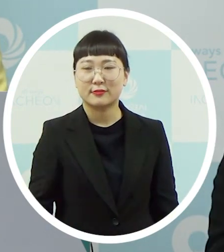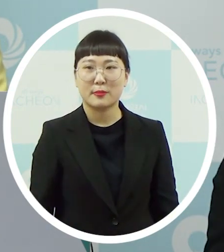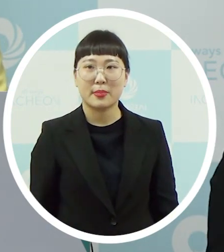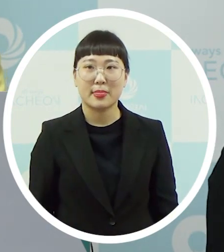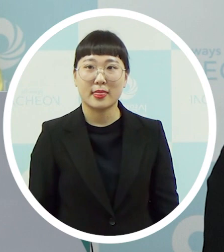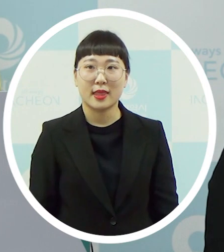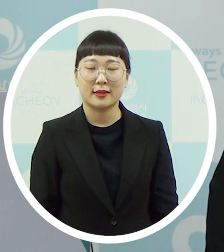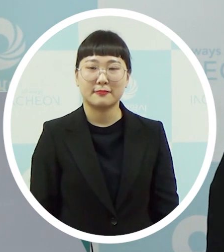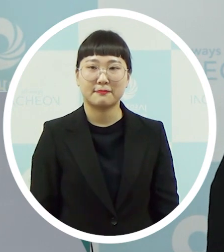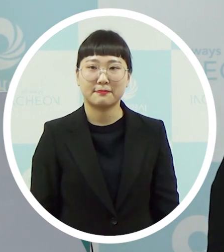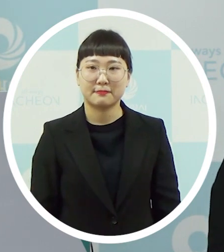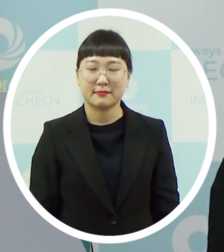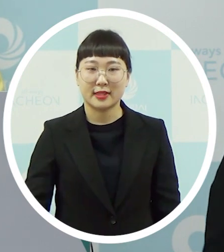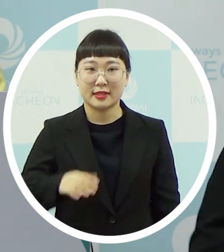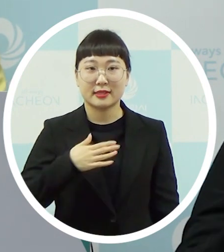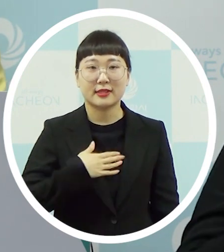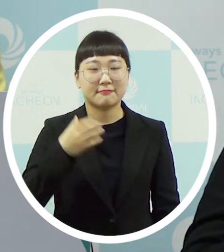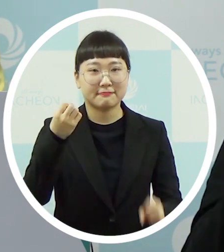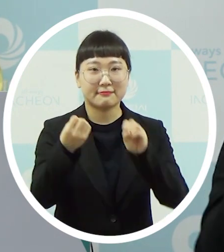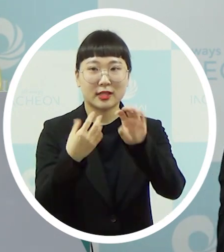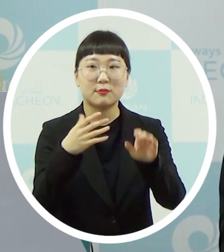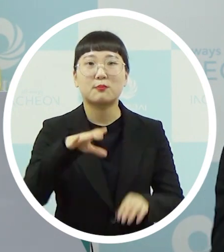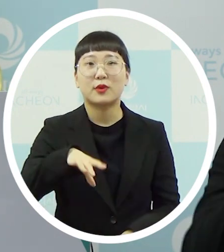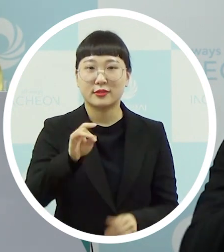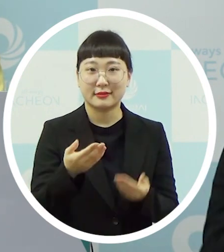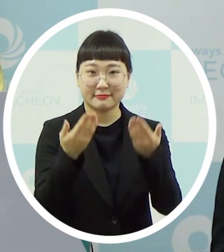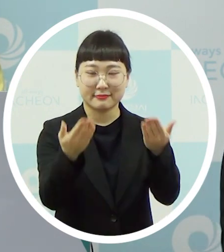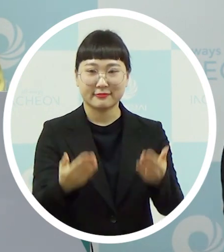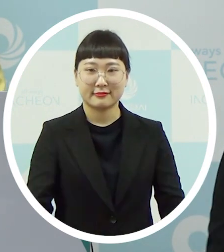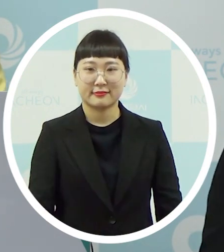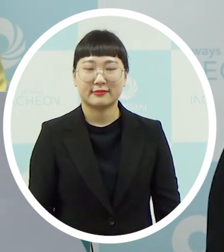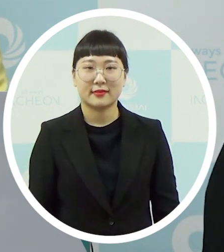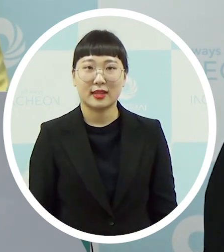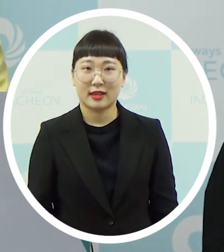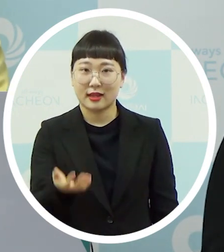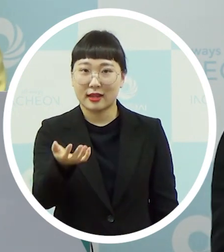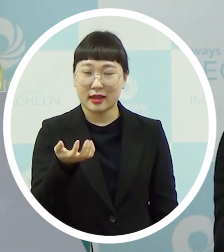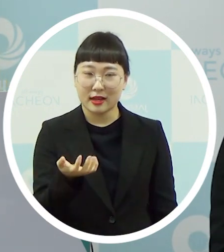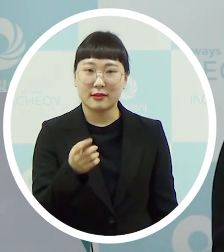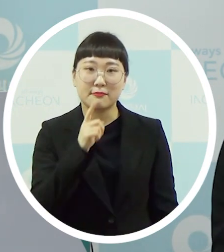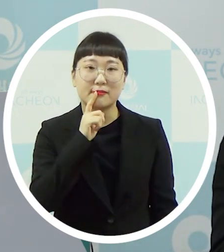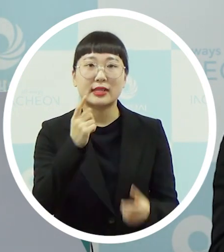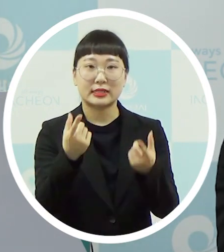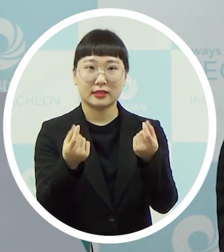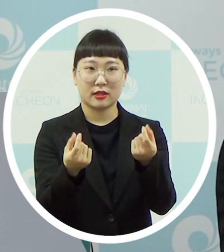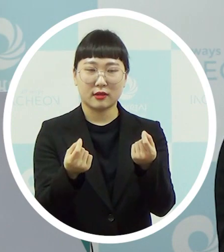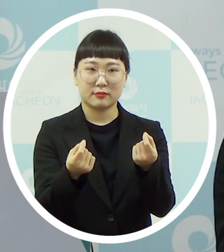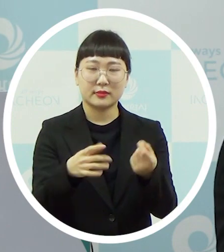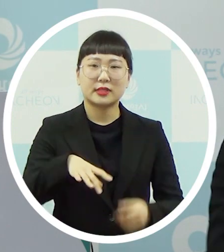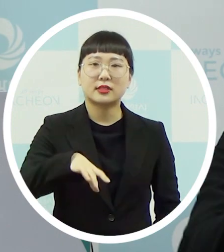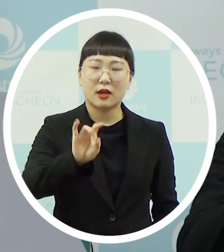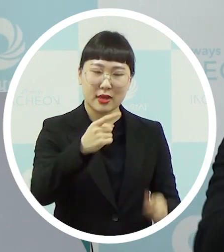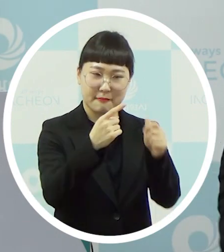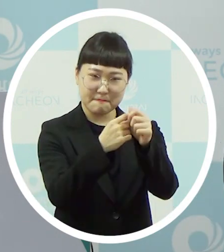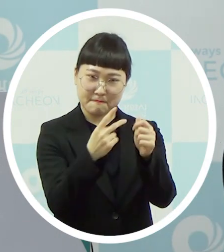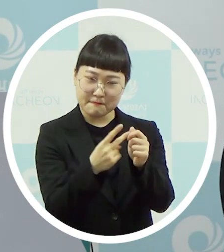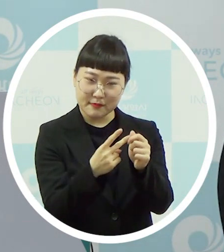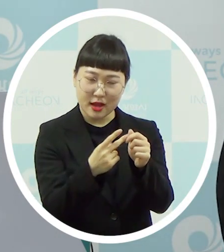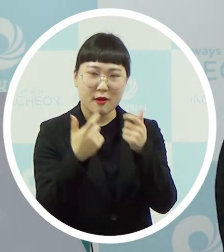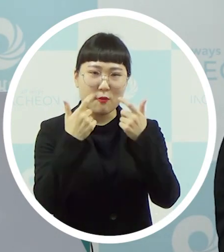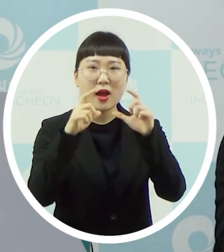먼저 실무적으로 답변 드리고 시장님께서 한번 말씀 부탁드리겠습니다 아까 말씀하신 대로 초기에 한두 명이었을 때는 시에서